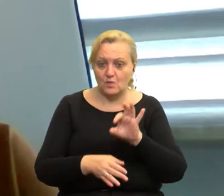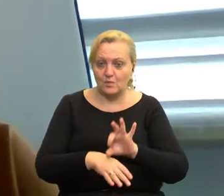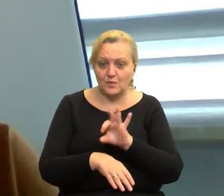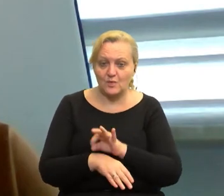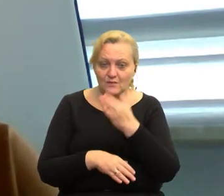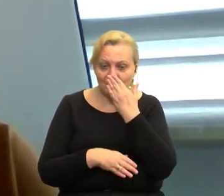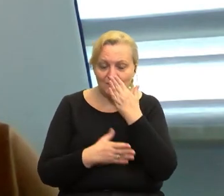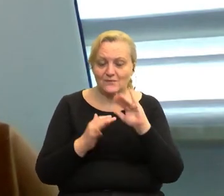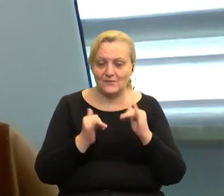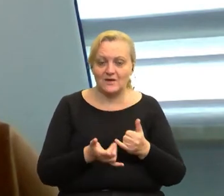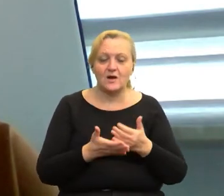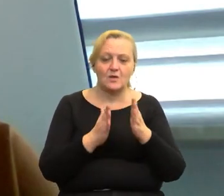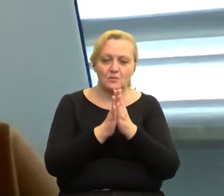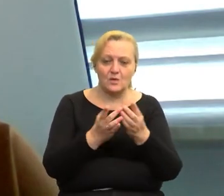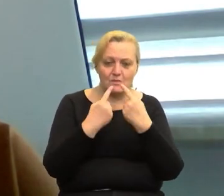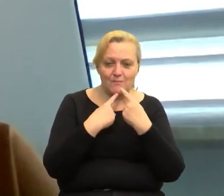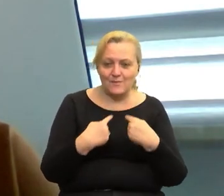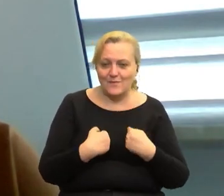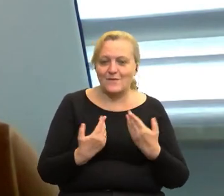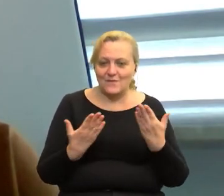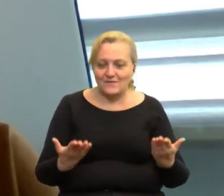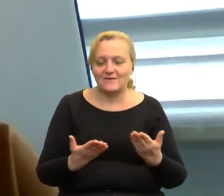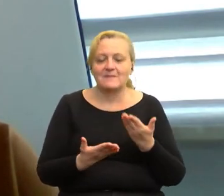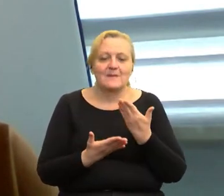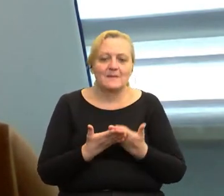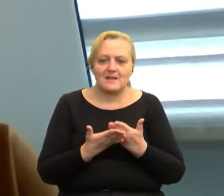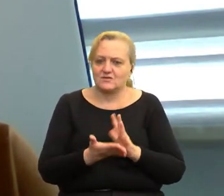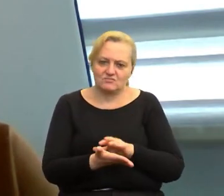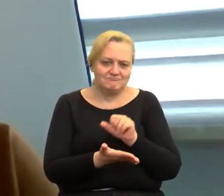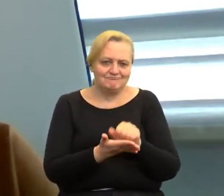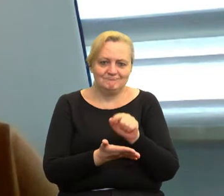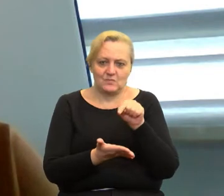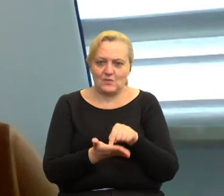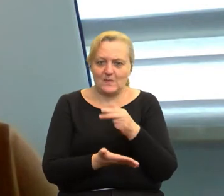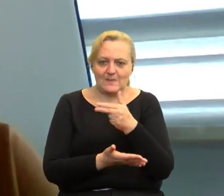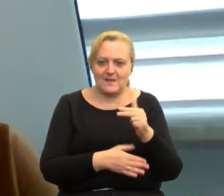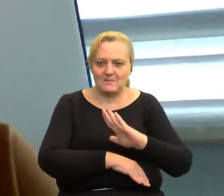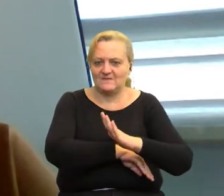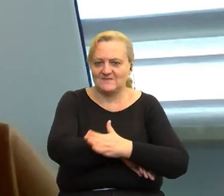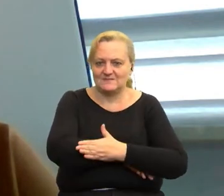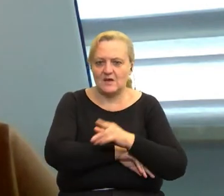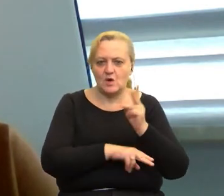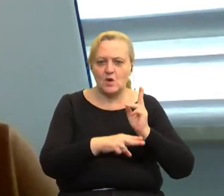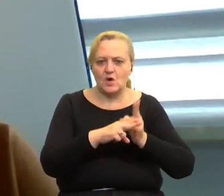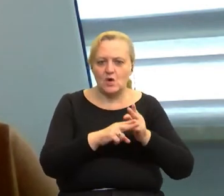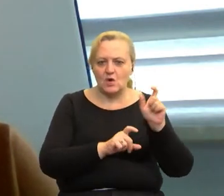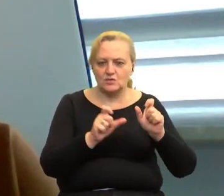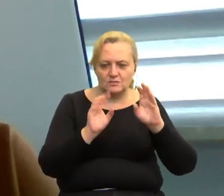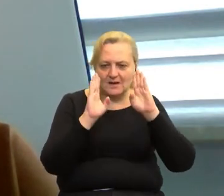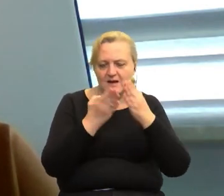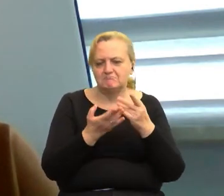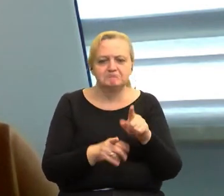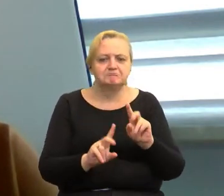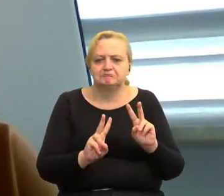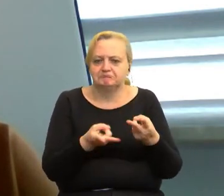projektem. Proszę nam powiedzieć, właśnie dlaczego zajęliście się Państwo tematem wsparcia osób z autyzmem? Co Państwa